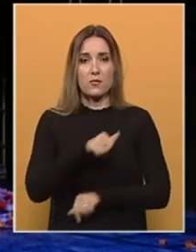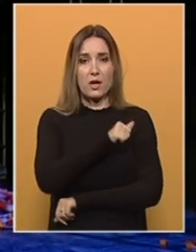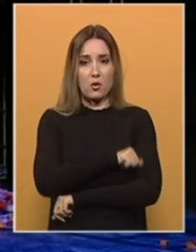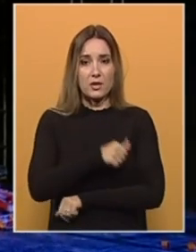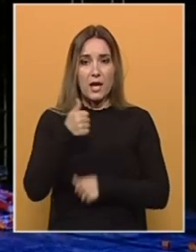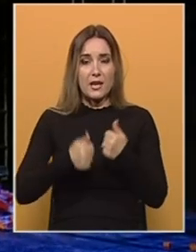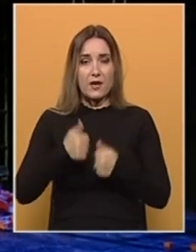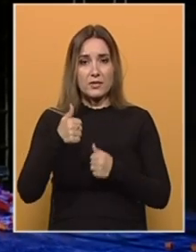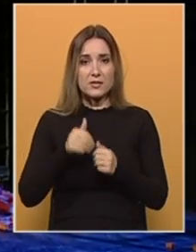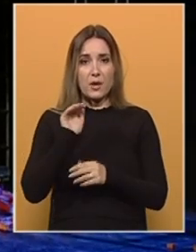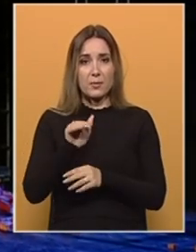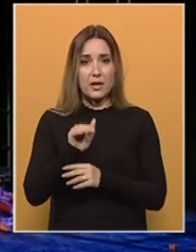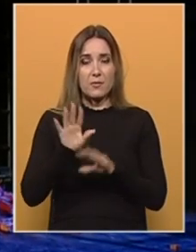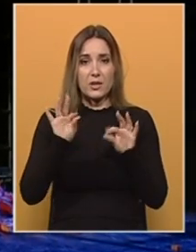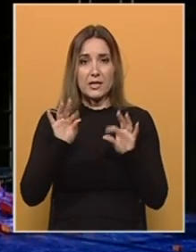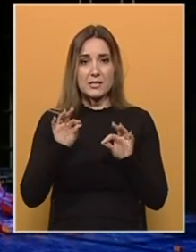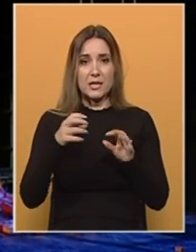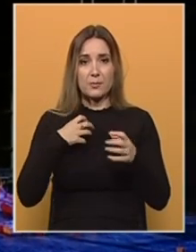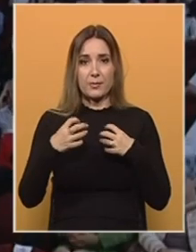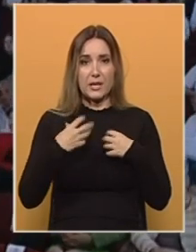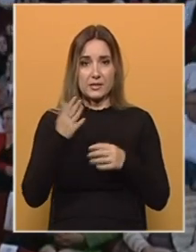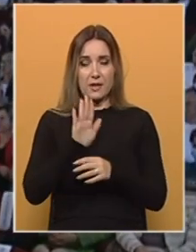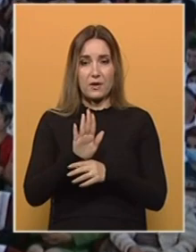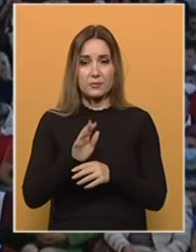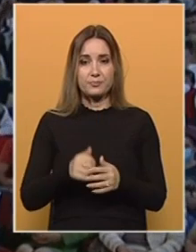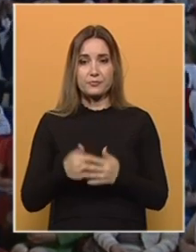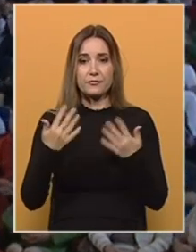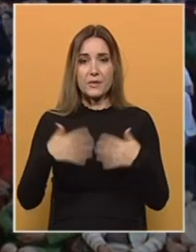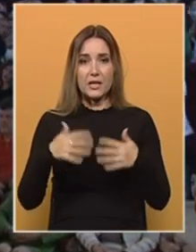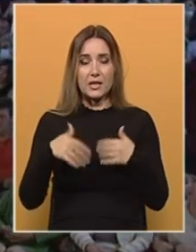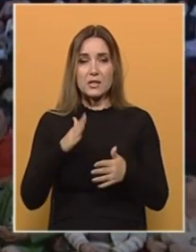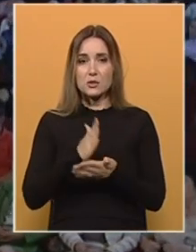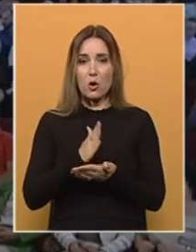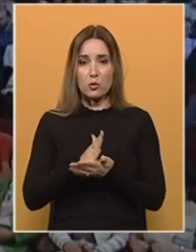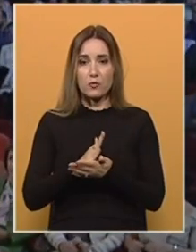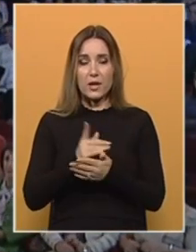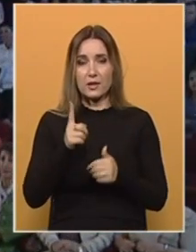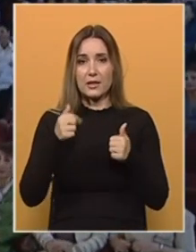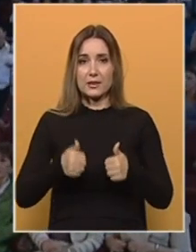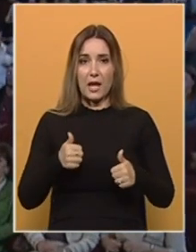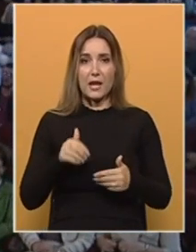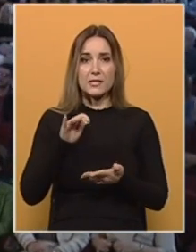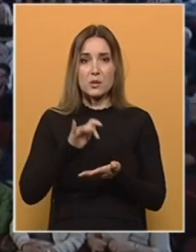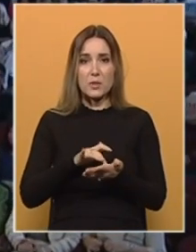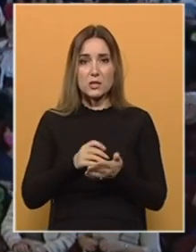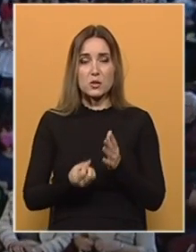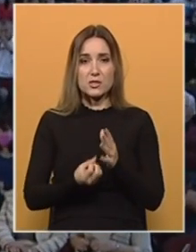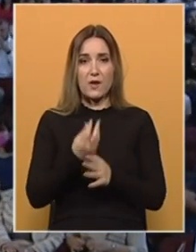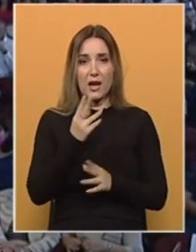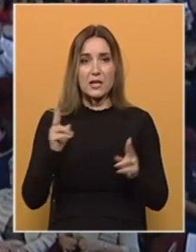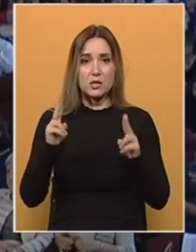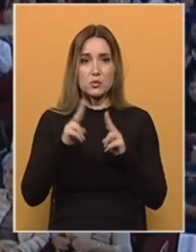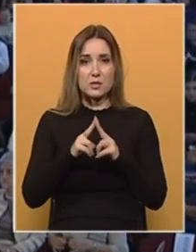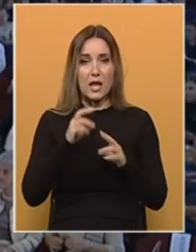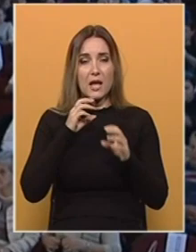Na festival je prijavljeno 10 predstava. Igre su od uvijek, pa tako i danas, mjesto stvaranja, susreta,